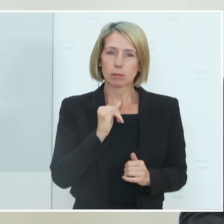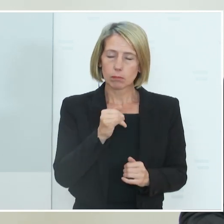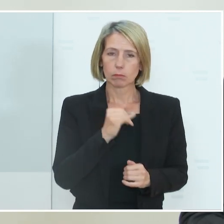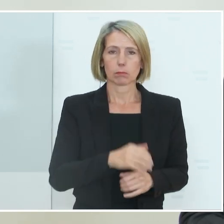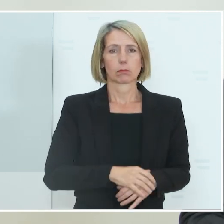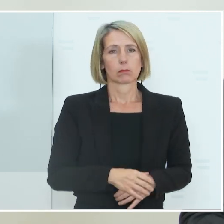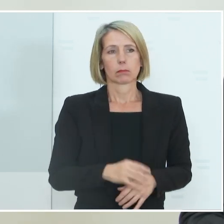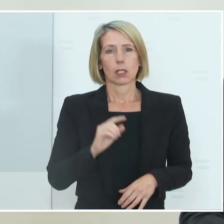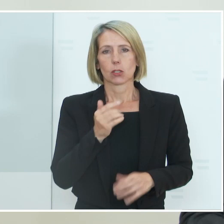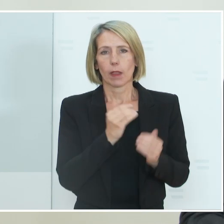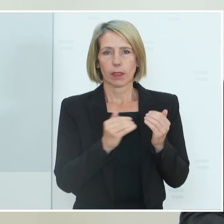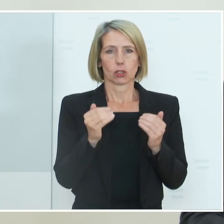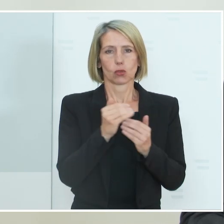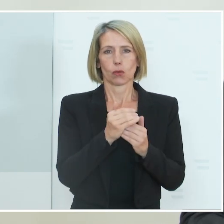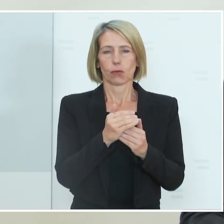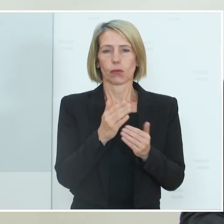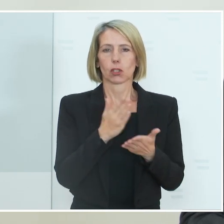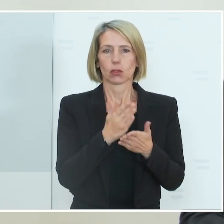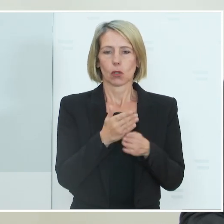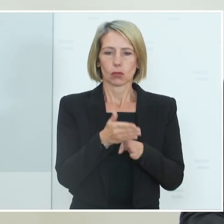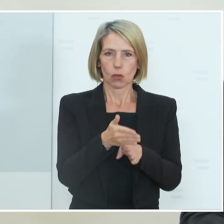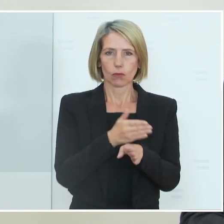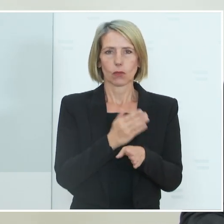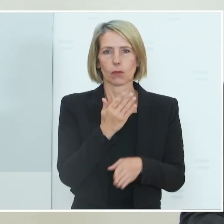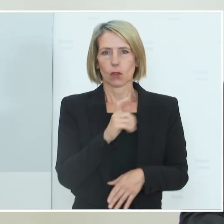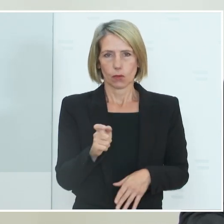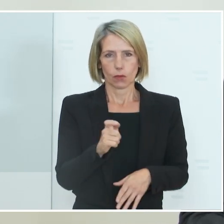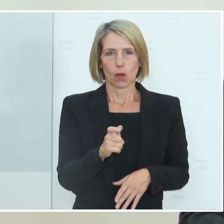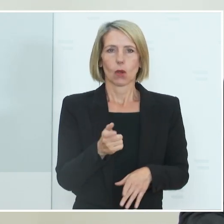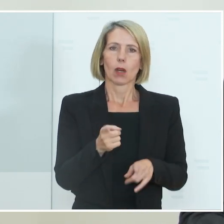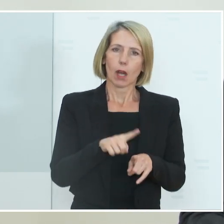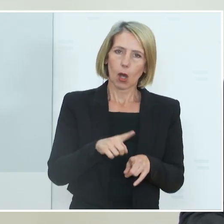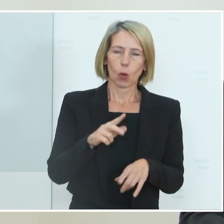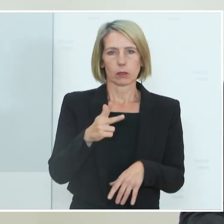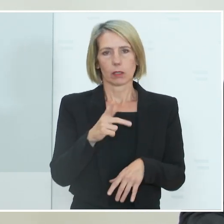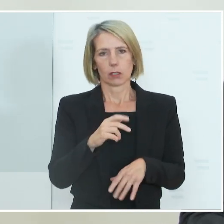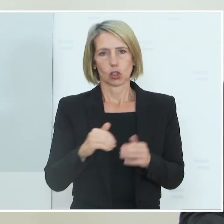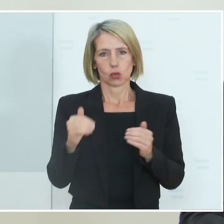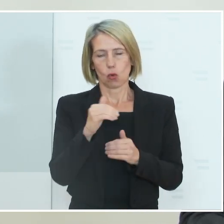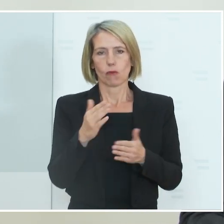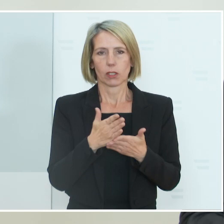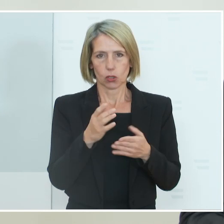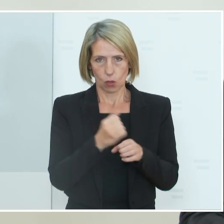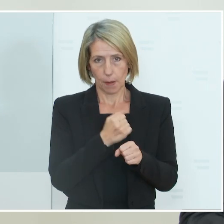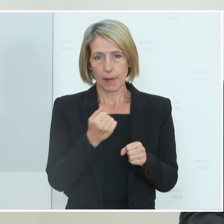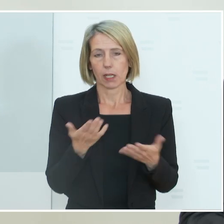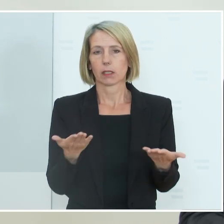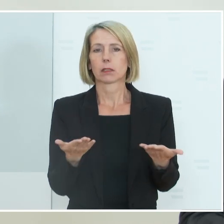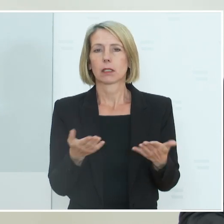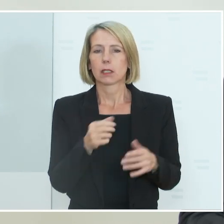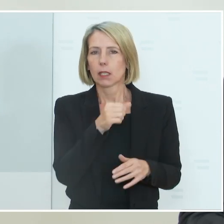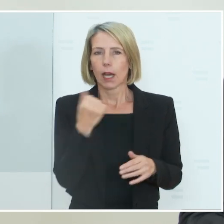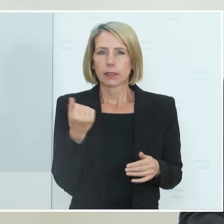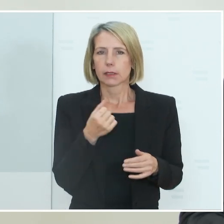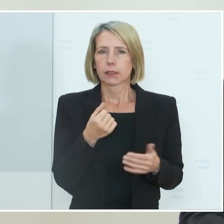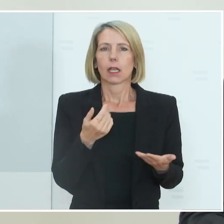zweite Stufe, die wir bereits vor fünf Wochen definiert haben, auch die dritte Stufe gemacht. Das heißt, wir haben ein, glaube ich, sehr